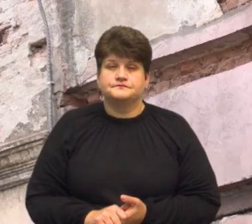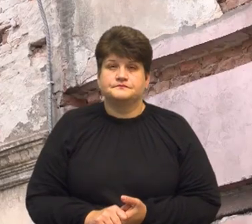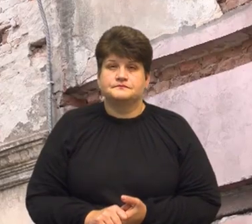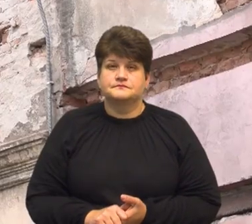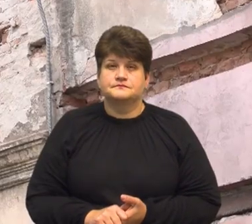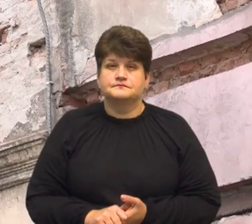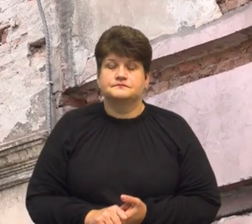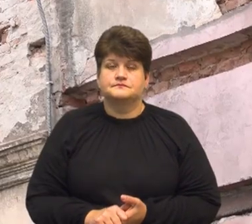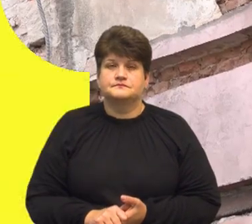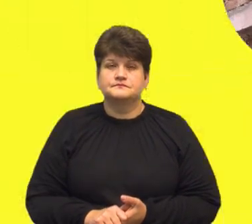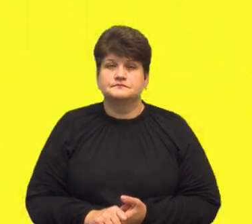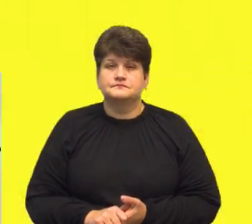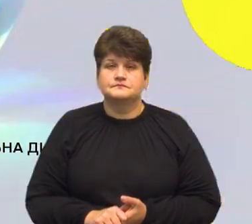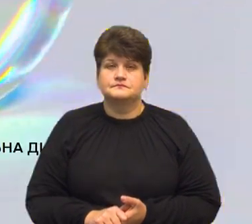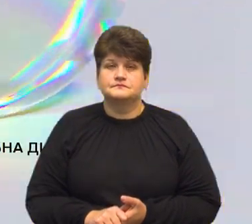Суспільне новини Тернопільщина.